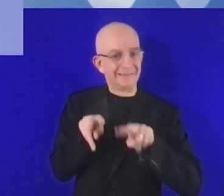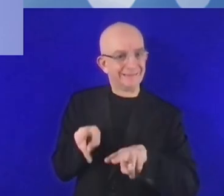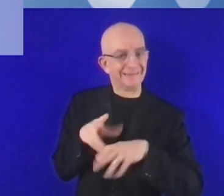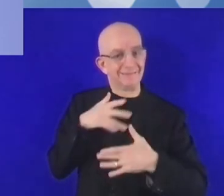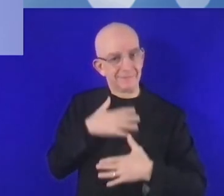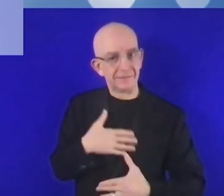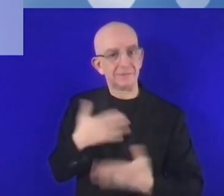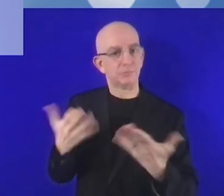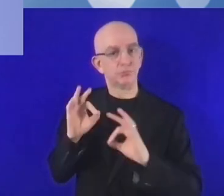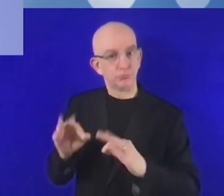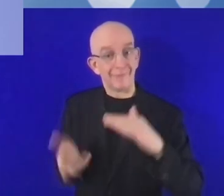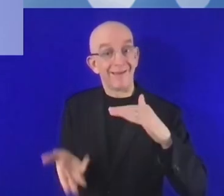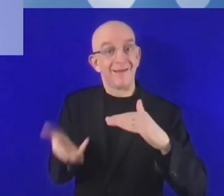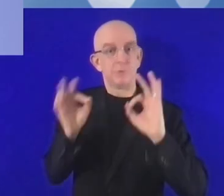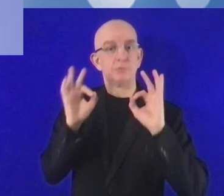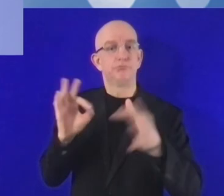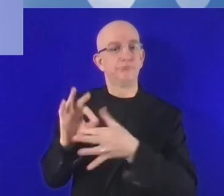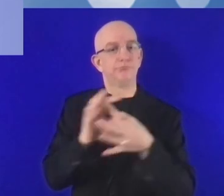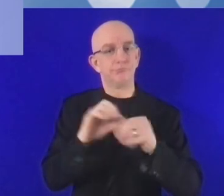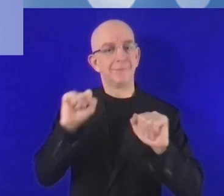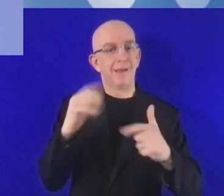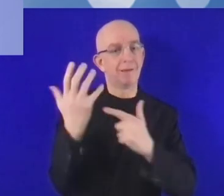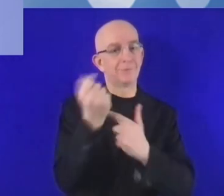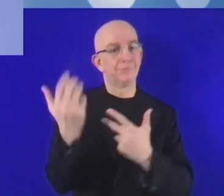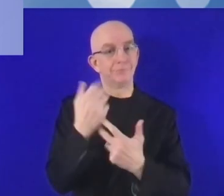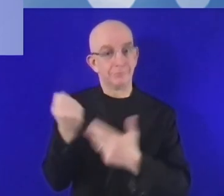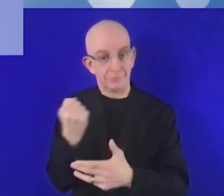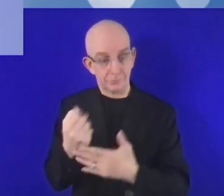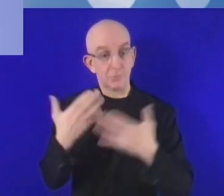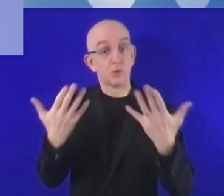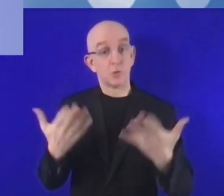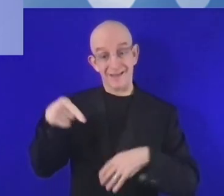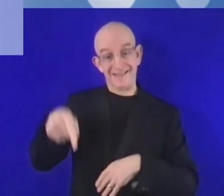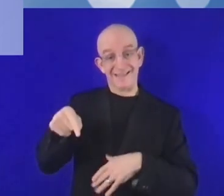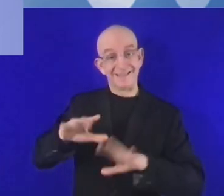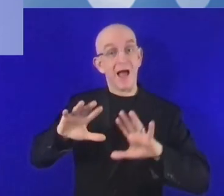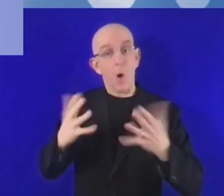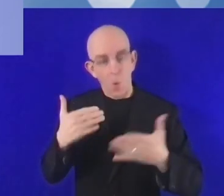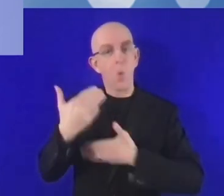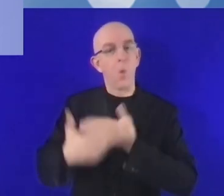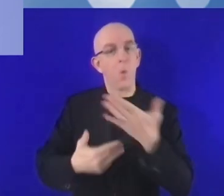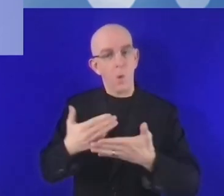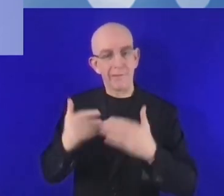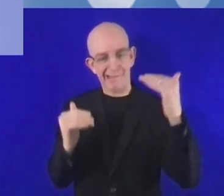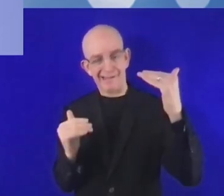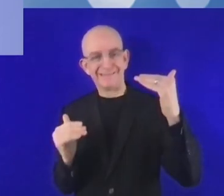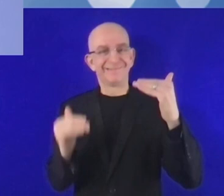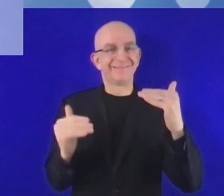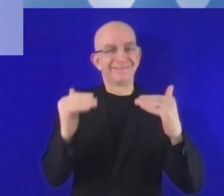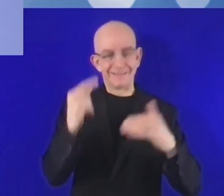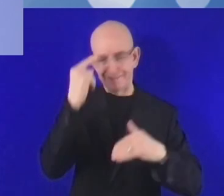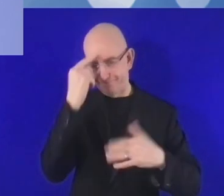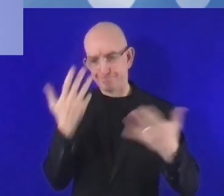خاص بفضل السنديق البنيوية. ونحن نريد رضم هذه الهوى